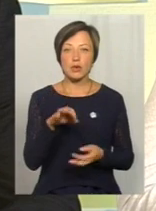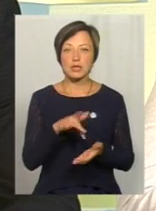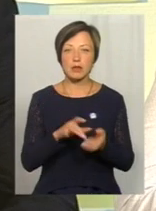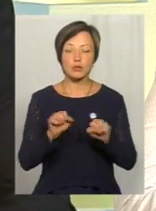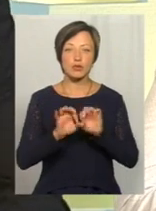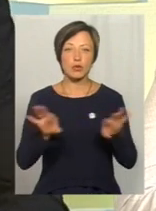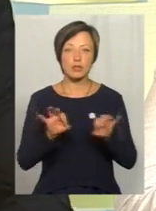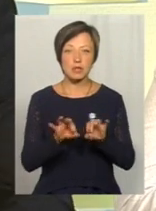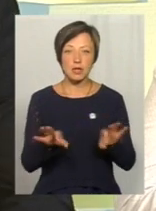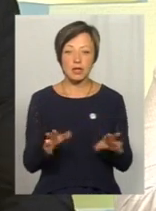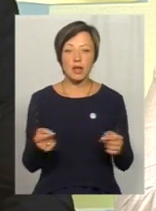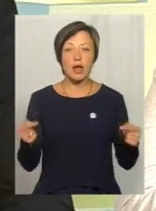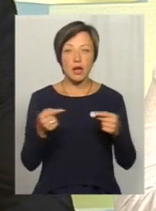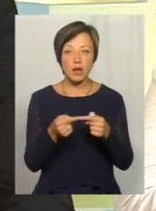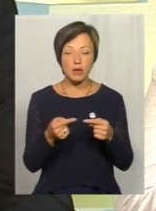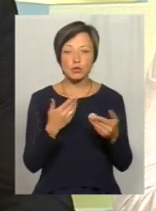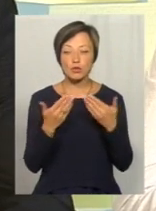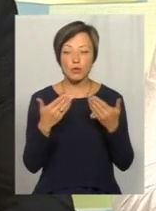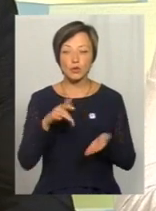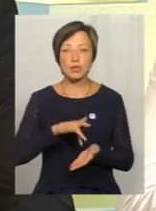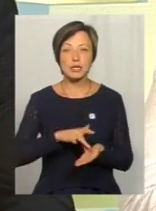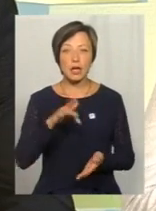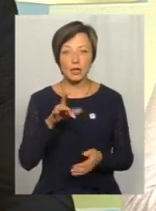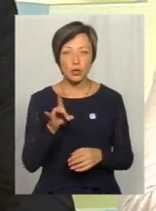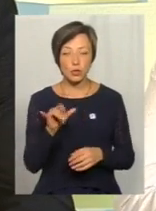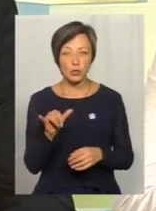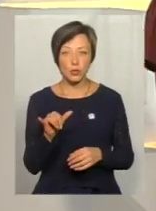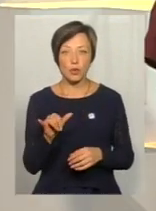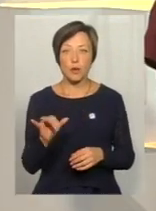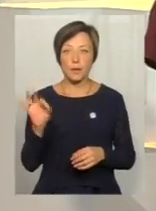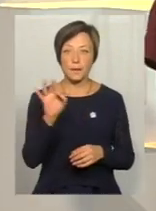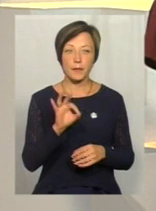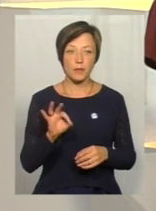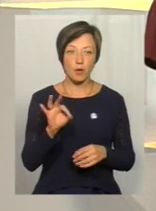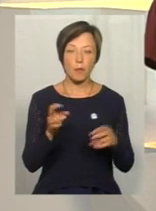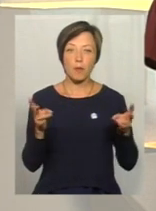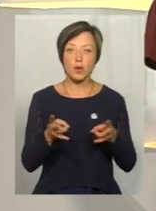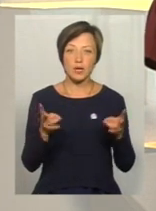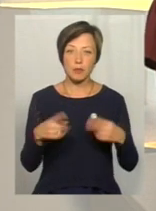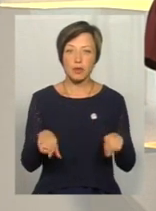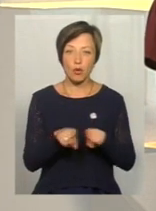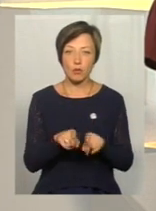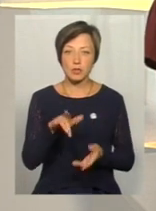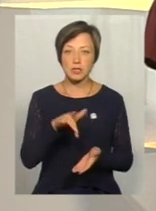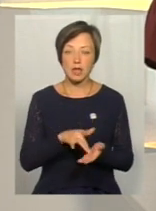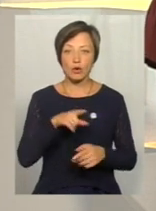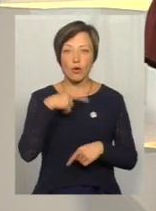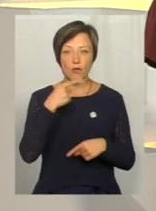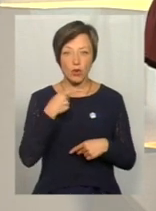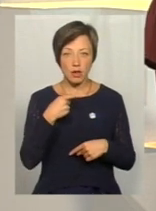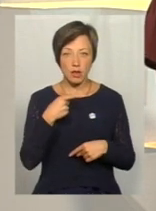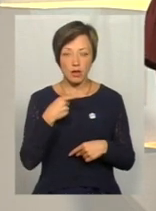розказати. А якраз стосовно потреби у такому центрі говорила